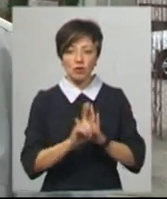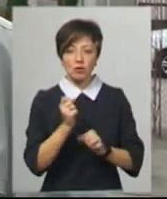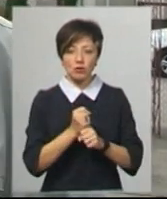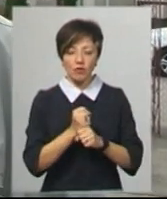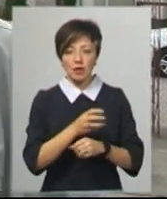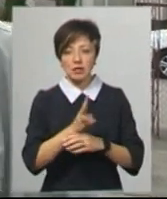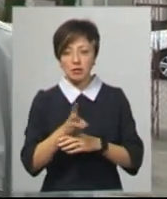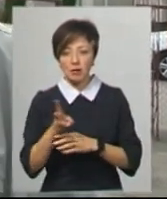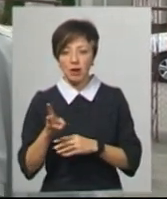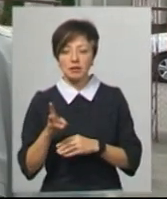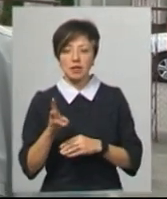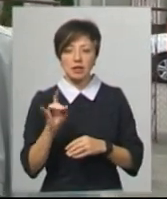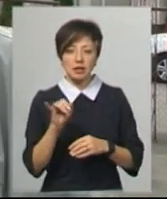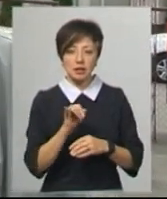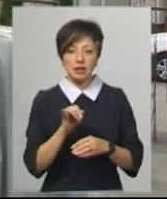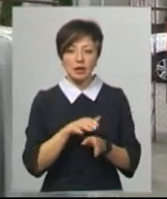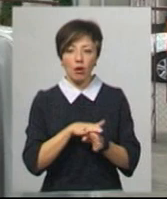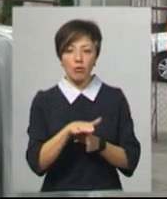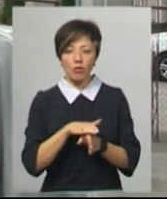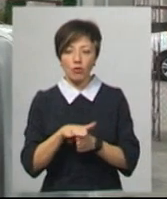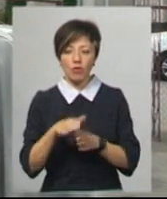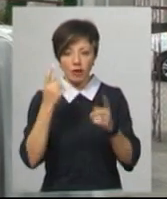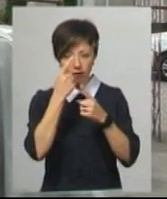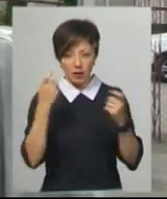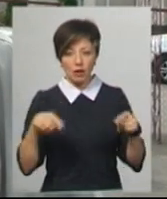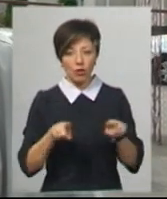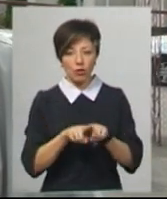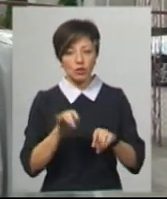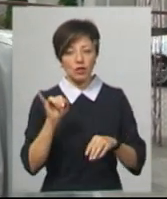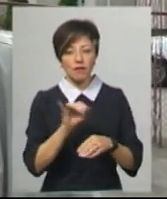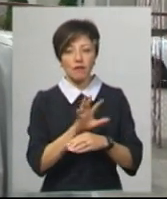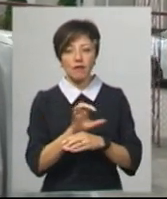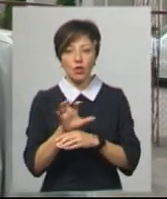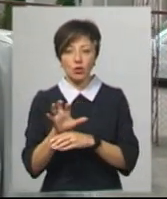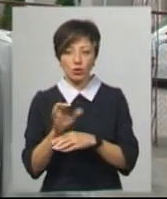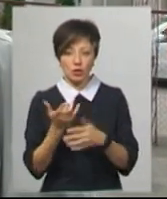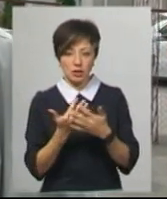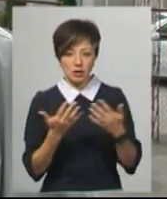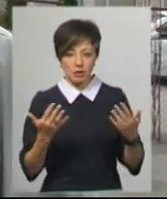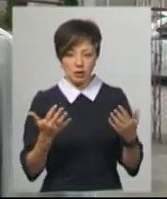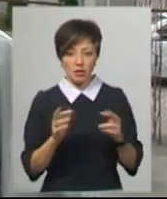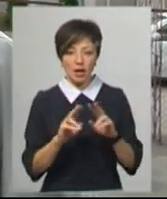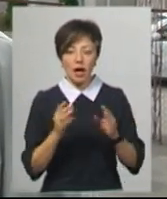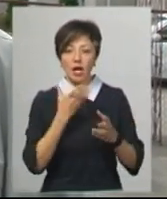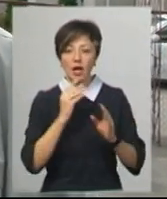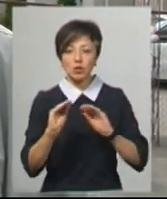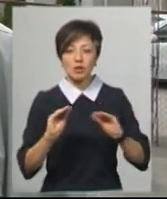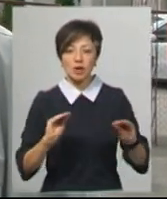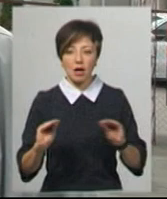знімати, і наповнювали ефір також і фотознімками, як ілюстрацією.